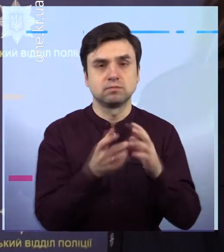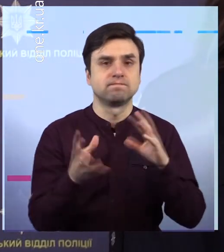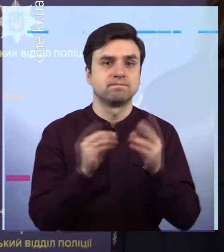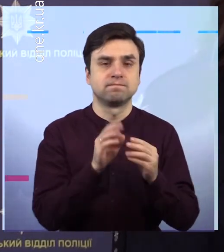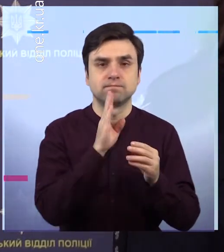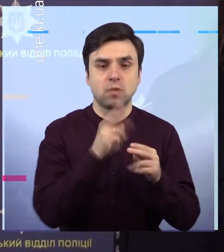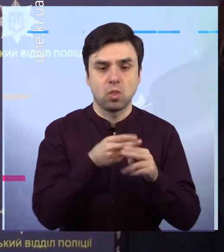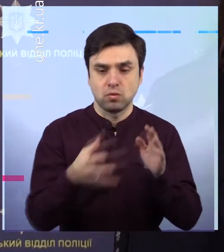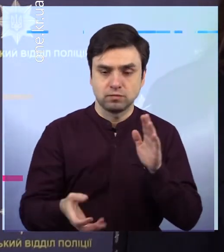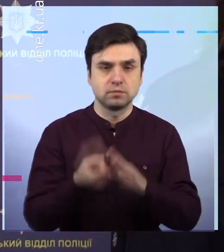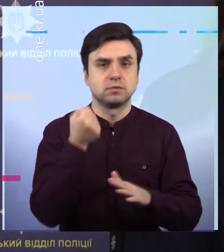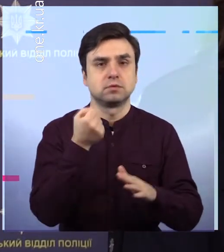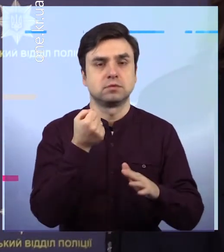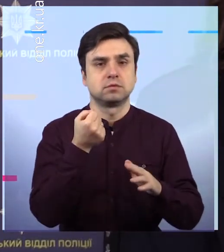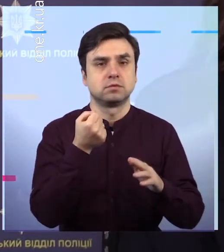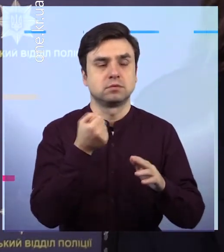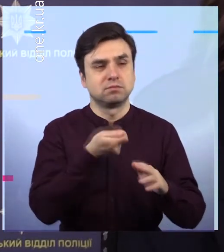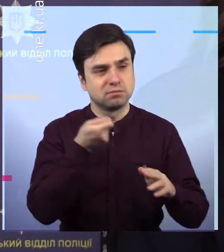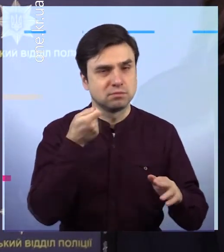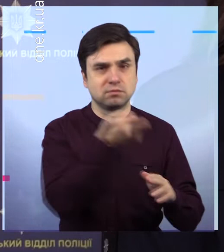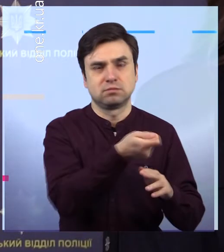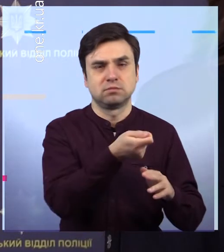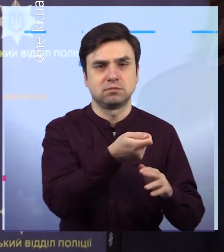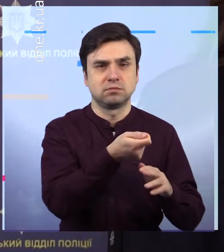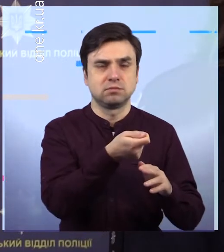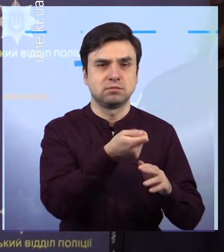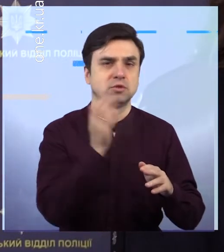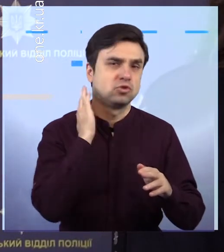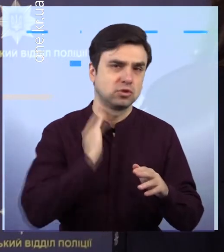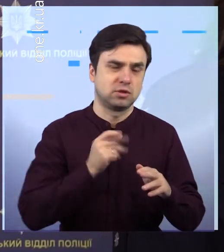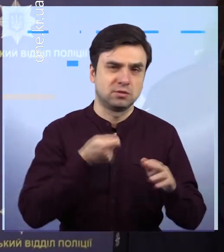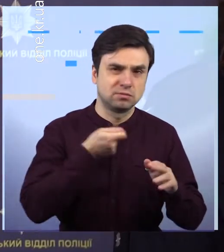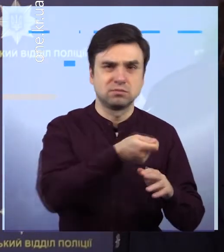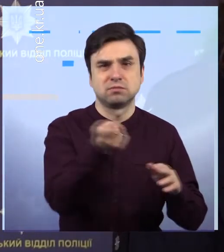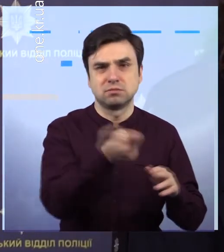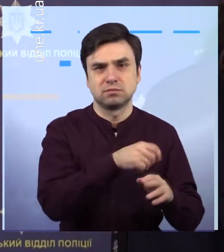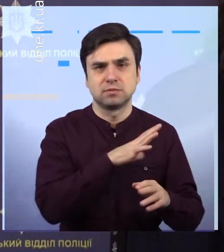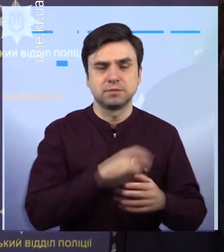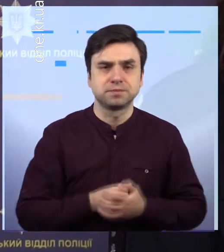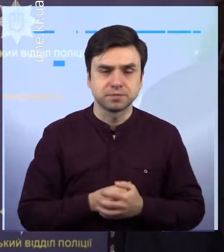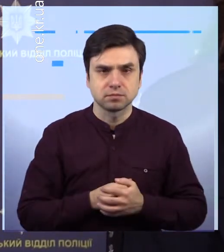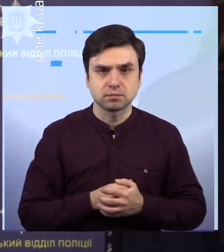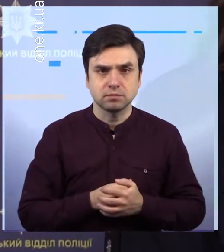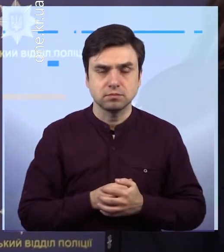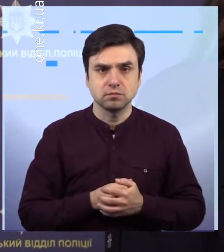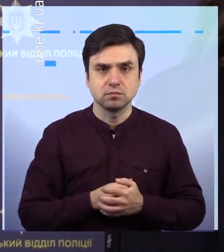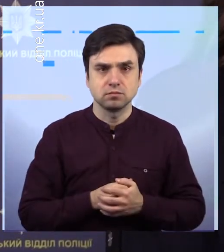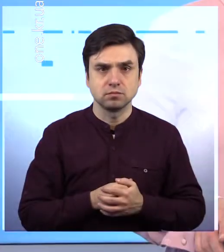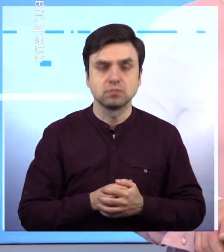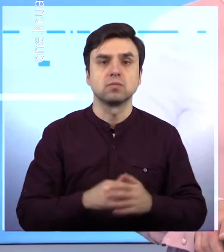результаті чого жінка схопила ніж та спричинила декілька ножових поранень своєму співмешканцю в область шиїв.